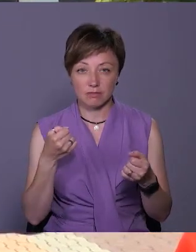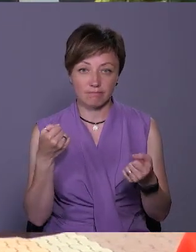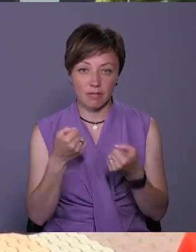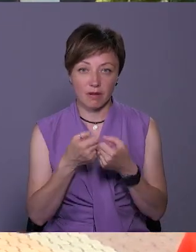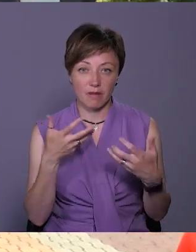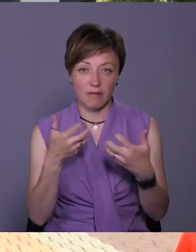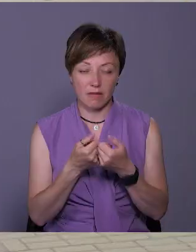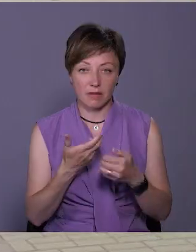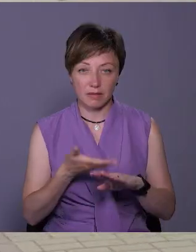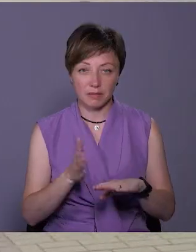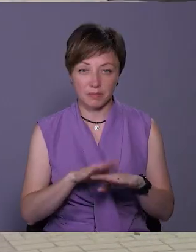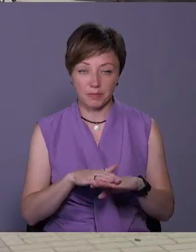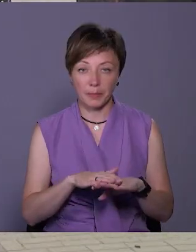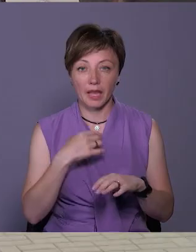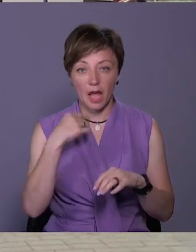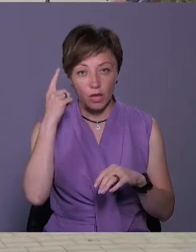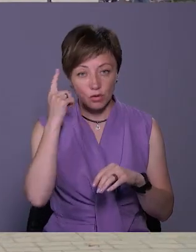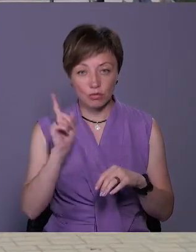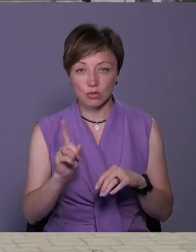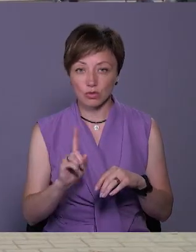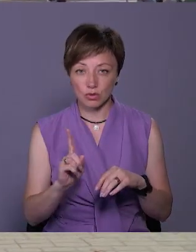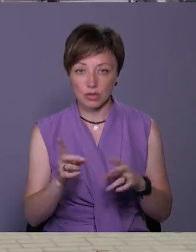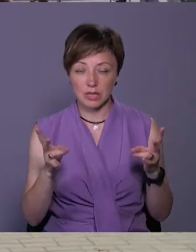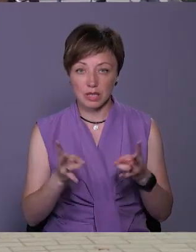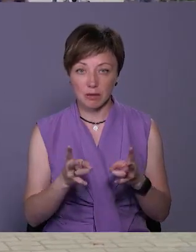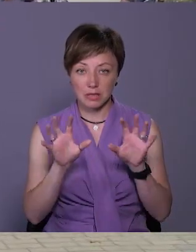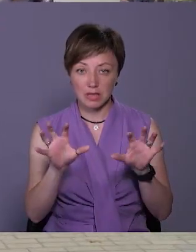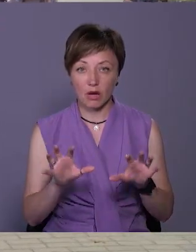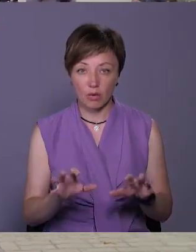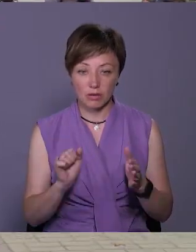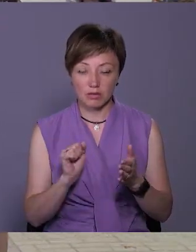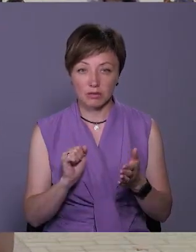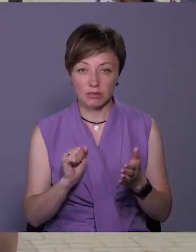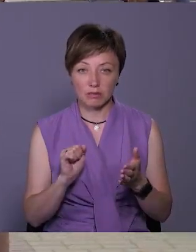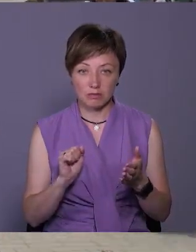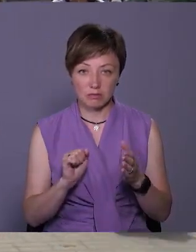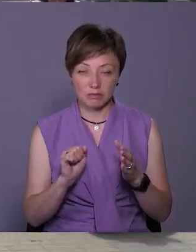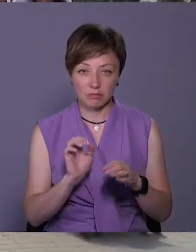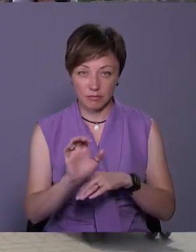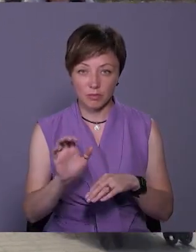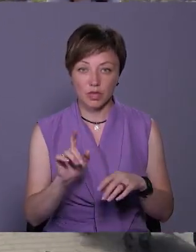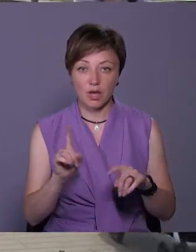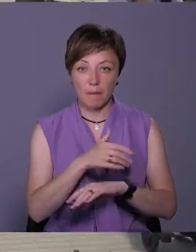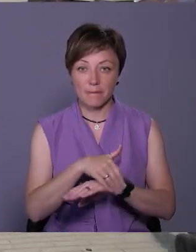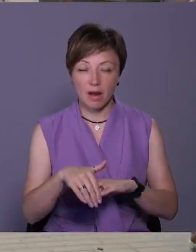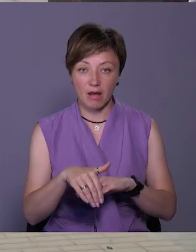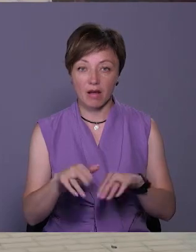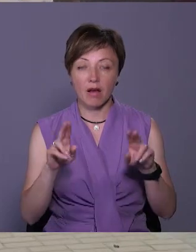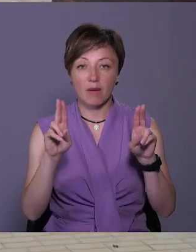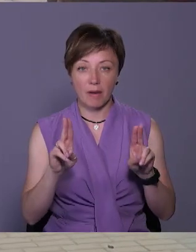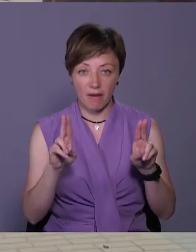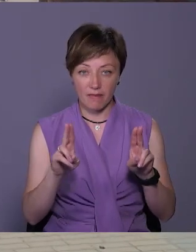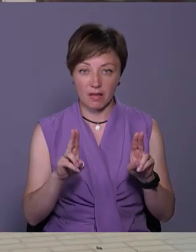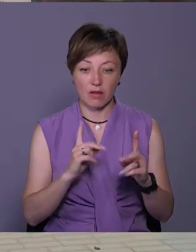скрутну ситуацію. Я думаю, що треба закони здати. І хай вони правила уличного руху і